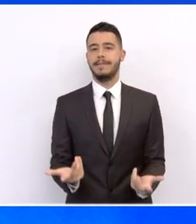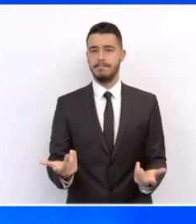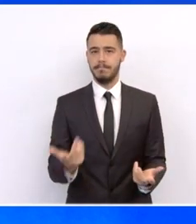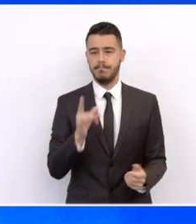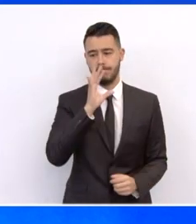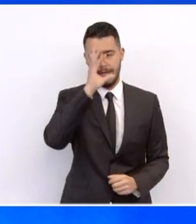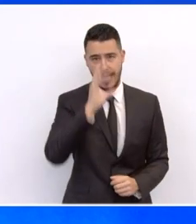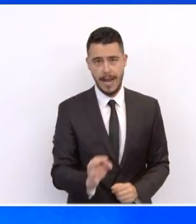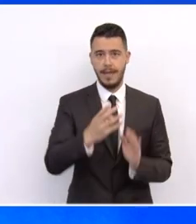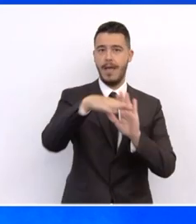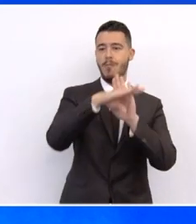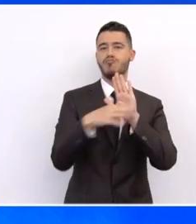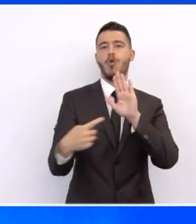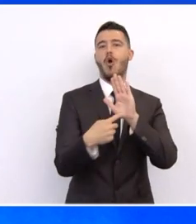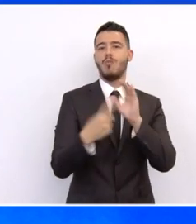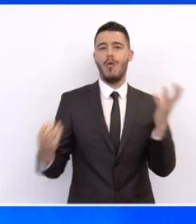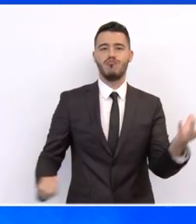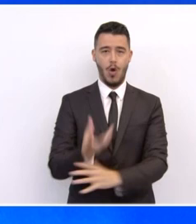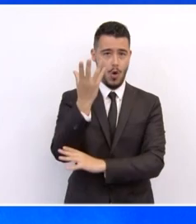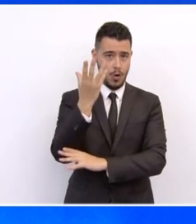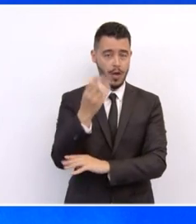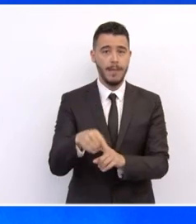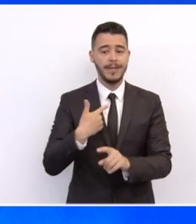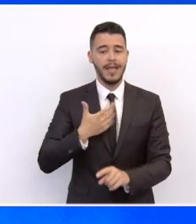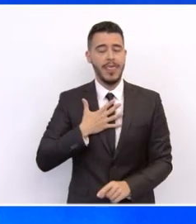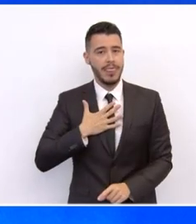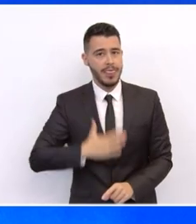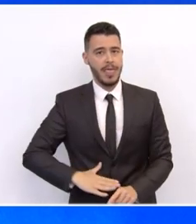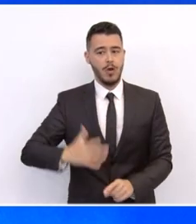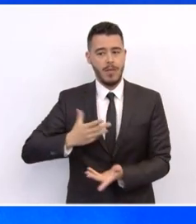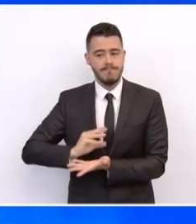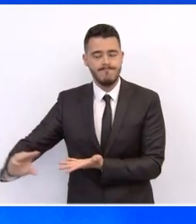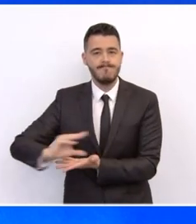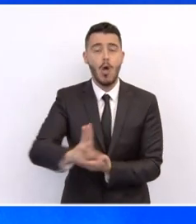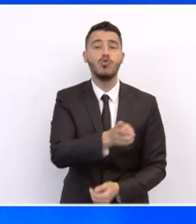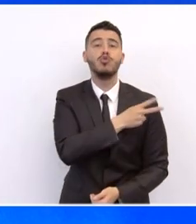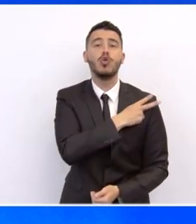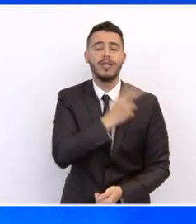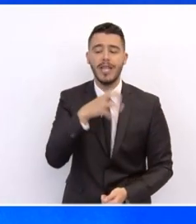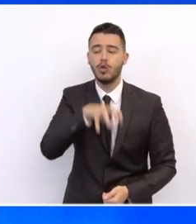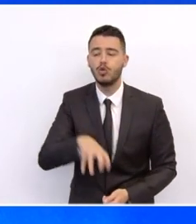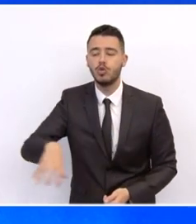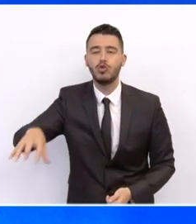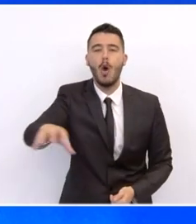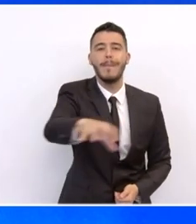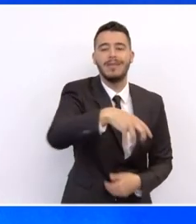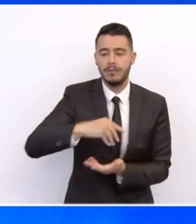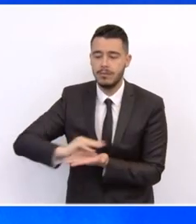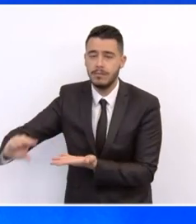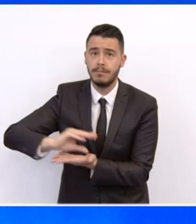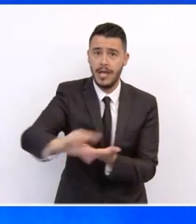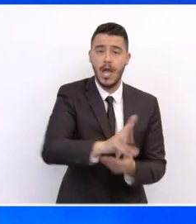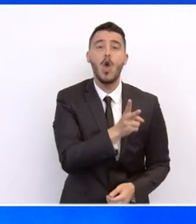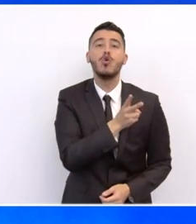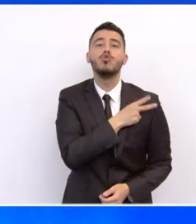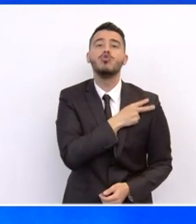πρόκληση είναι να απορροφήσουμε και να διοχετεύσουμε κοινωτικά κεφάλαια στις σωστές δομές και δραστηριότητες, στο σωστό βαθμό, για